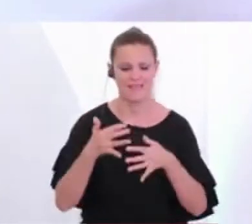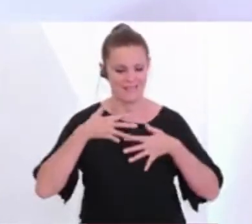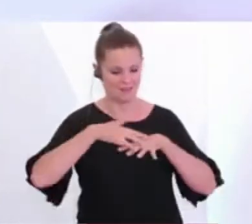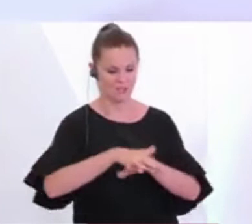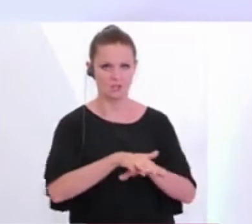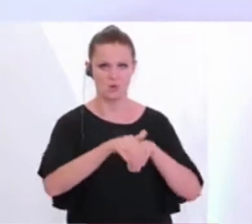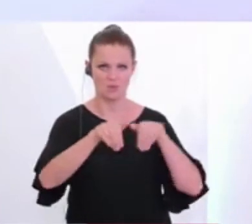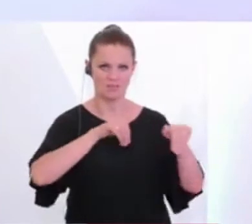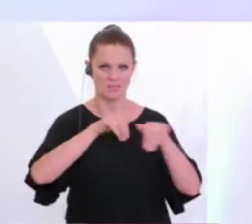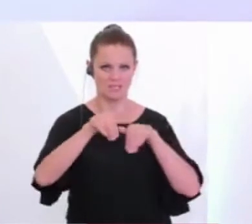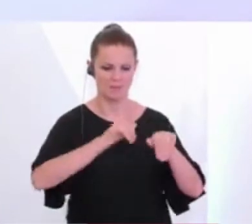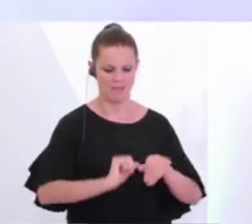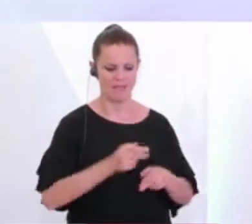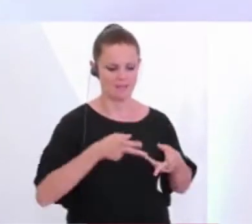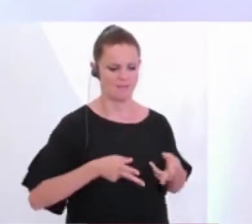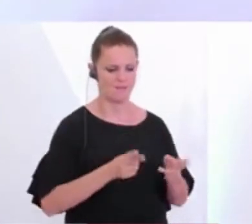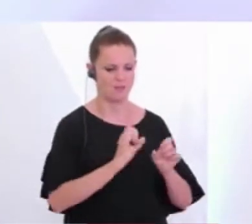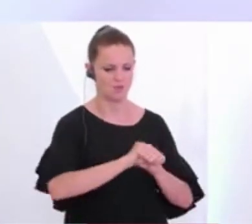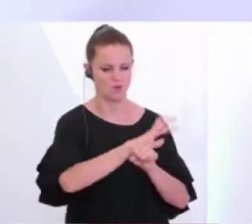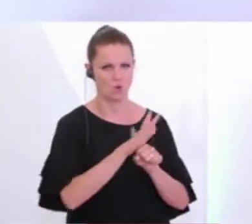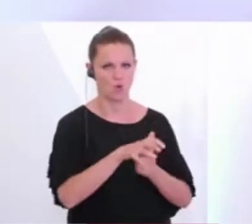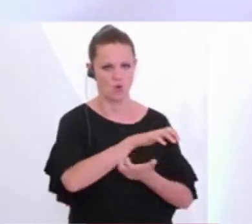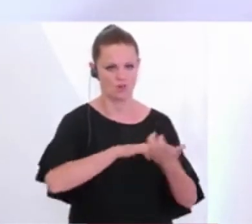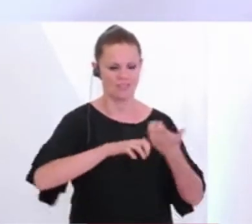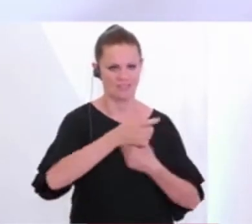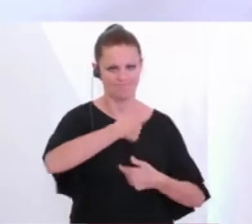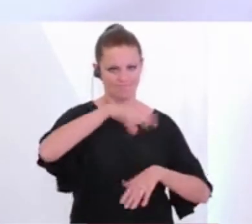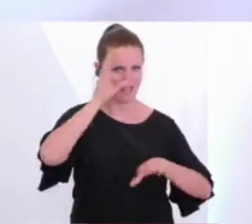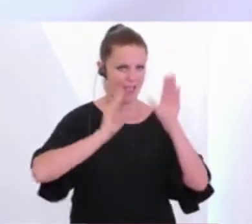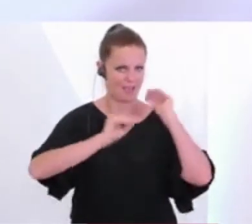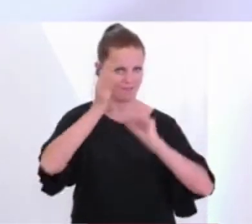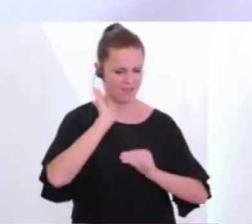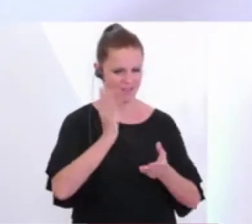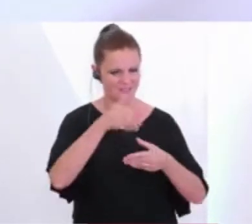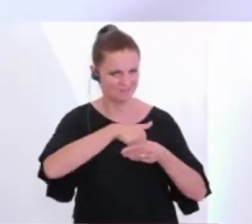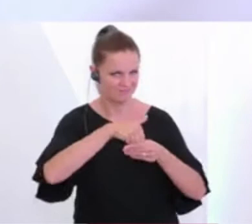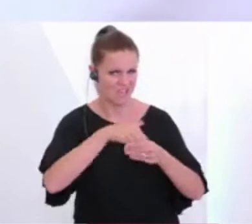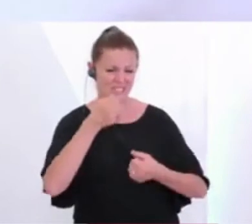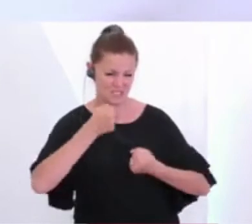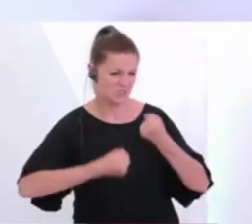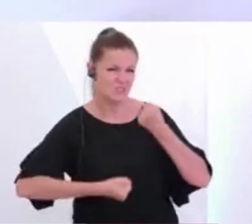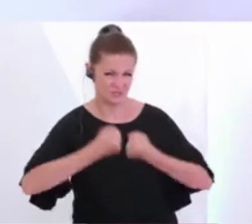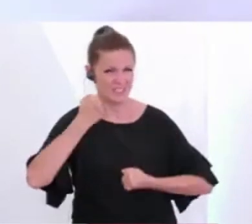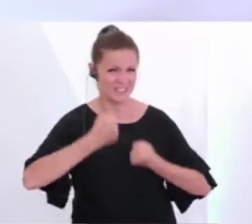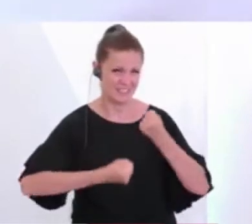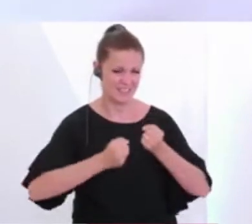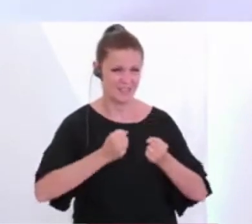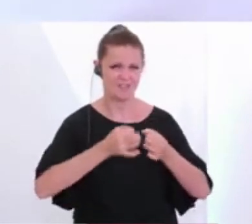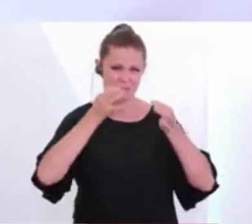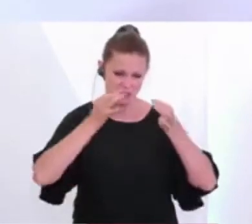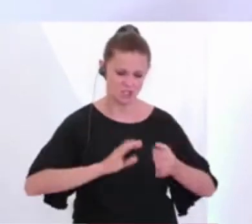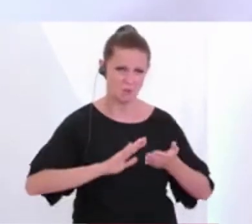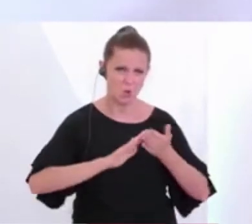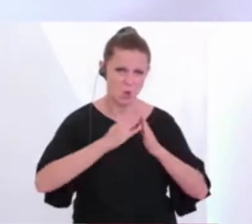ersten Phase der Corona-Krise die Erfahrung gemacht, dass es teilweise schwierig war, gewisse Communities,